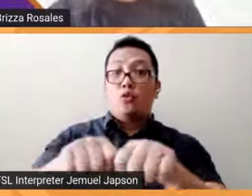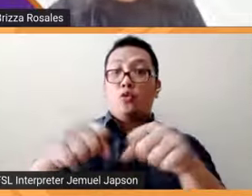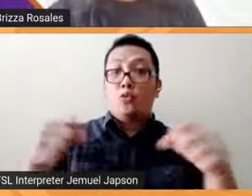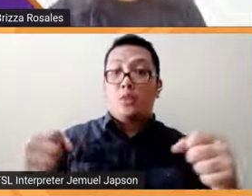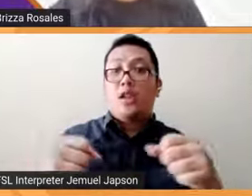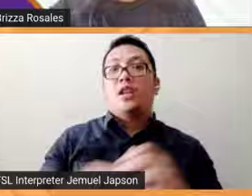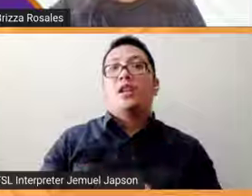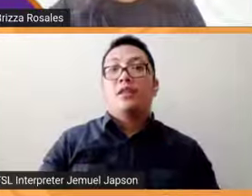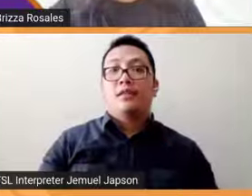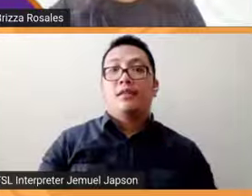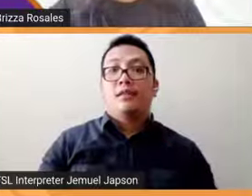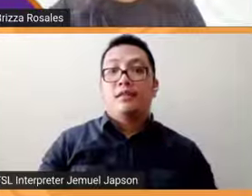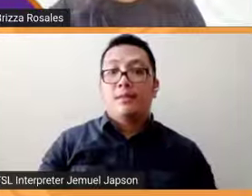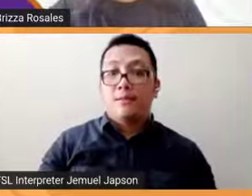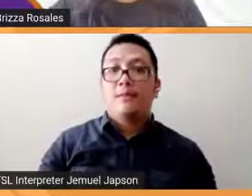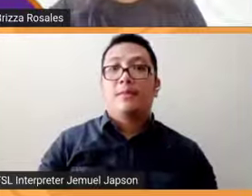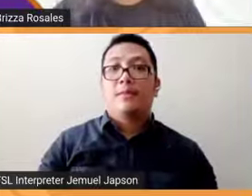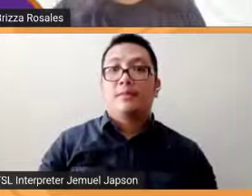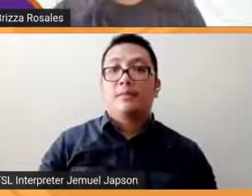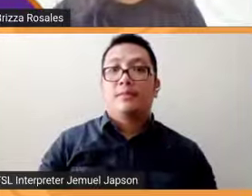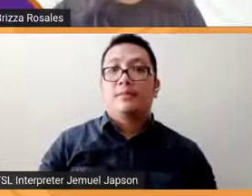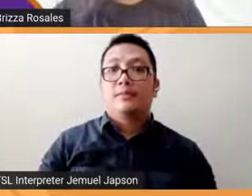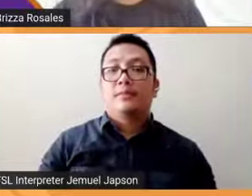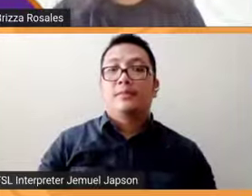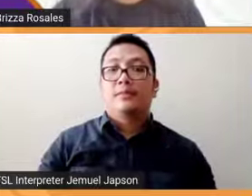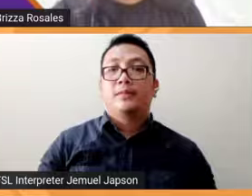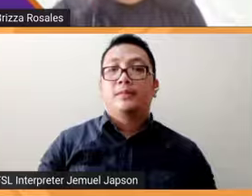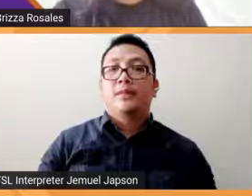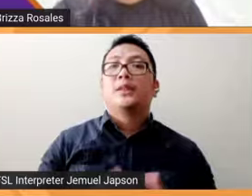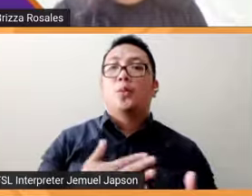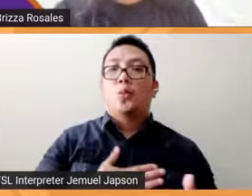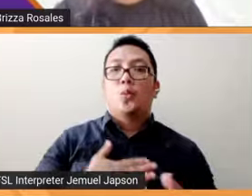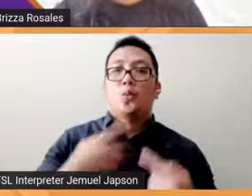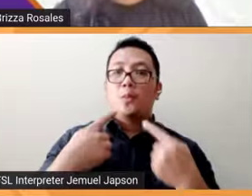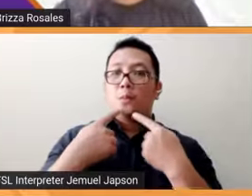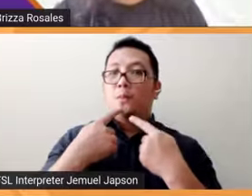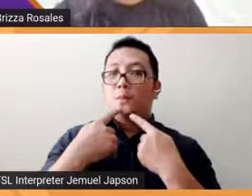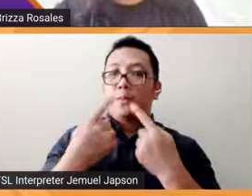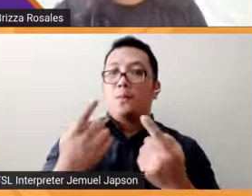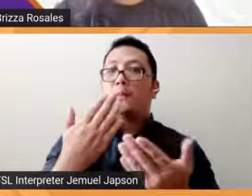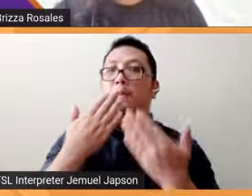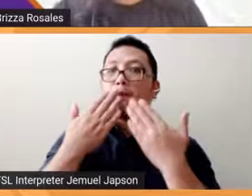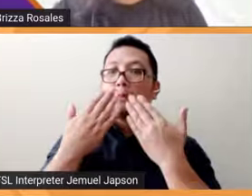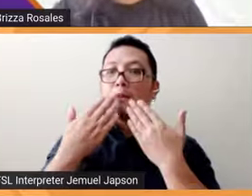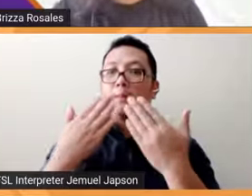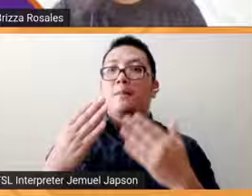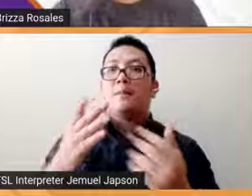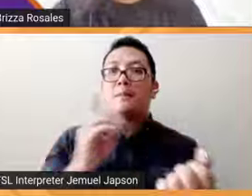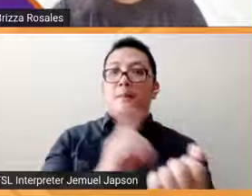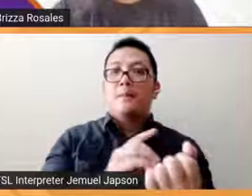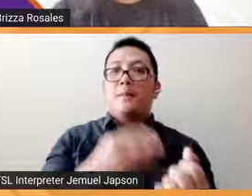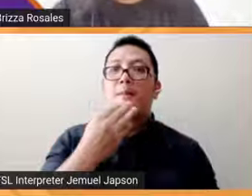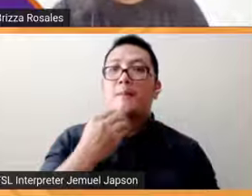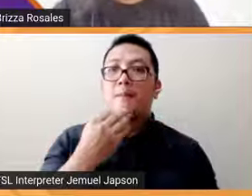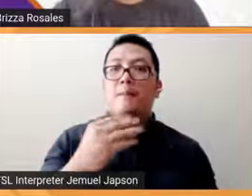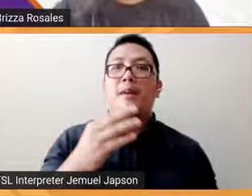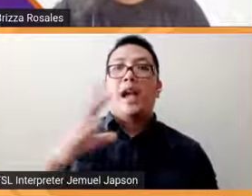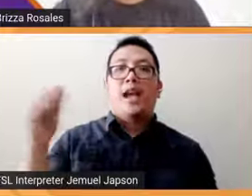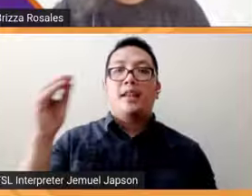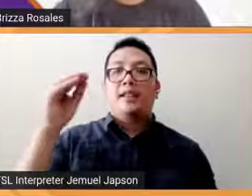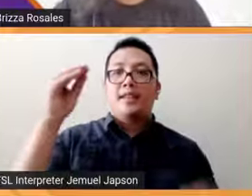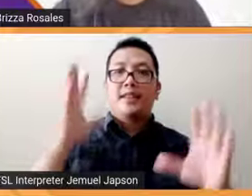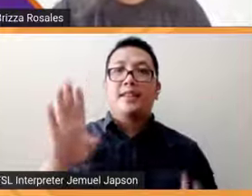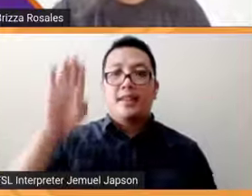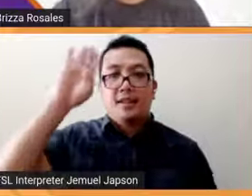gusto ko pong pasalamatan si Doc Mau and Sir Benjo dahil usapang